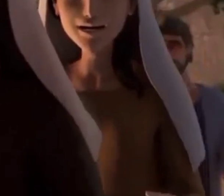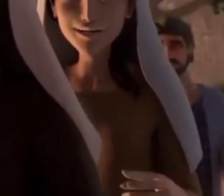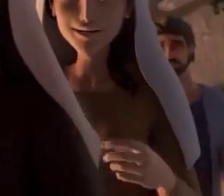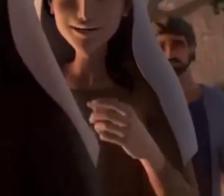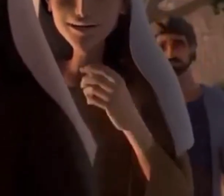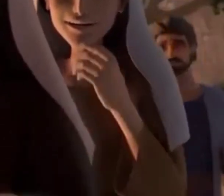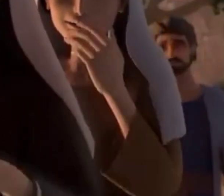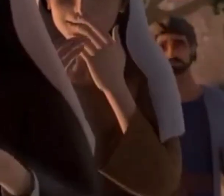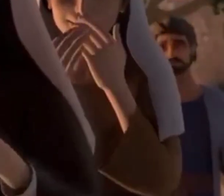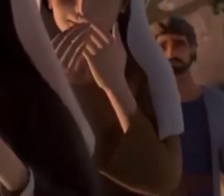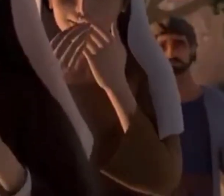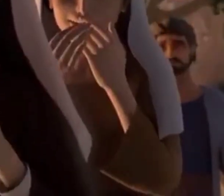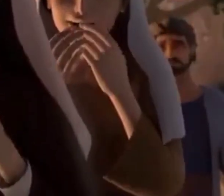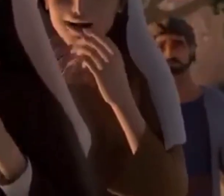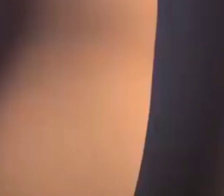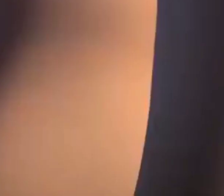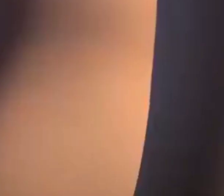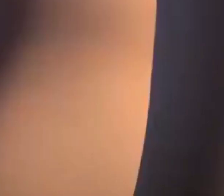No!